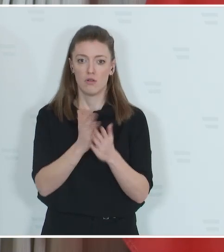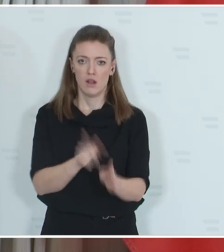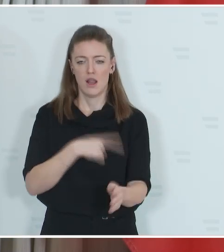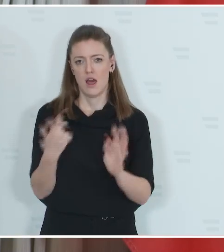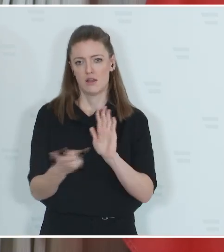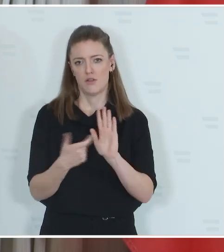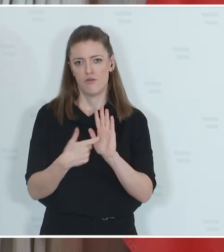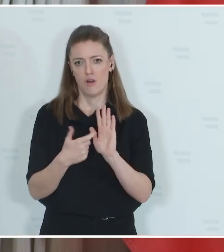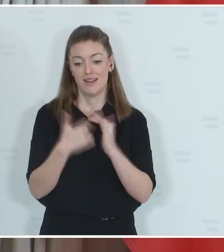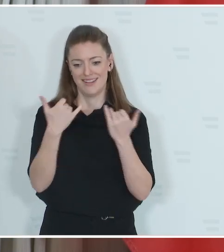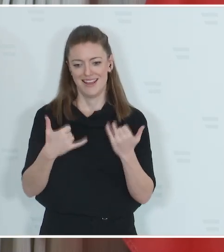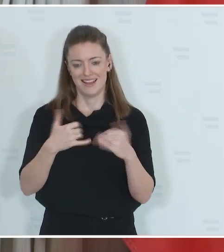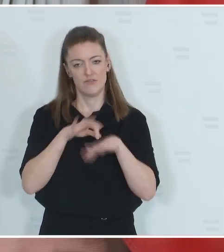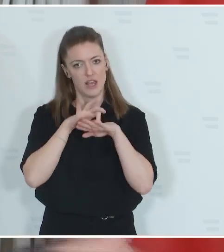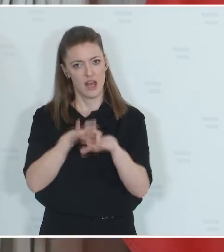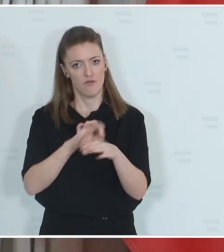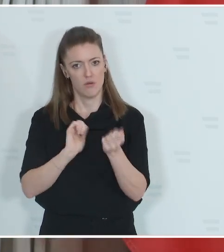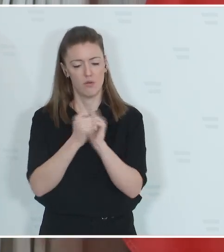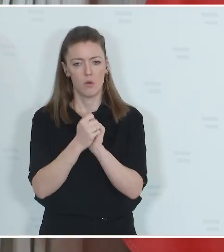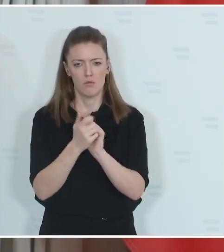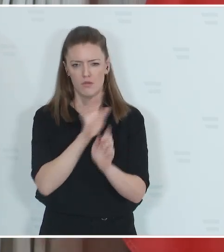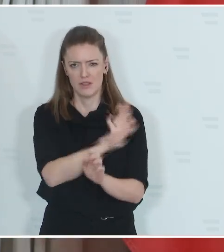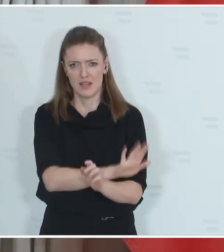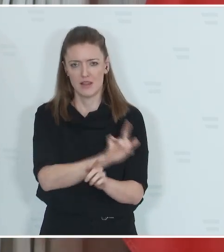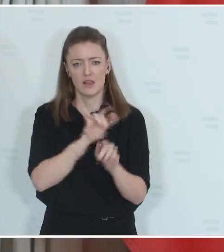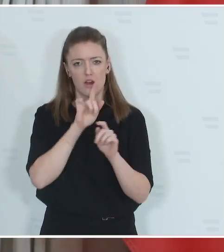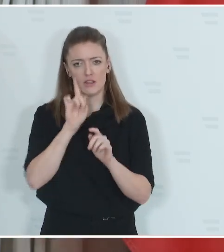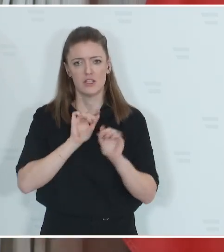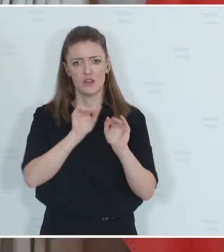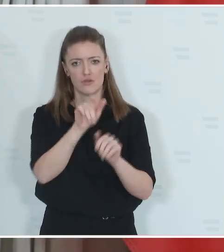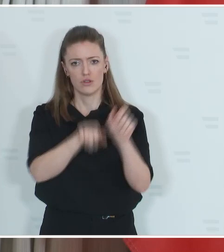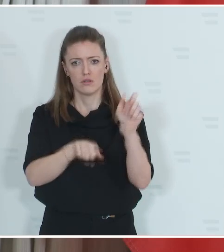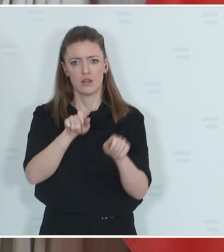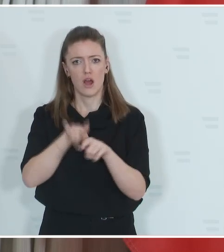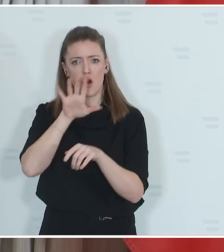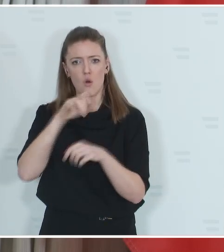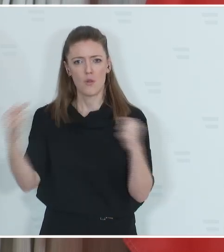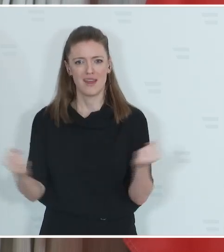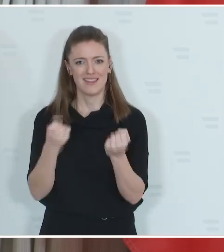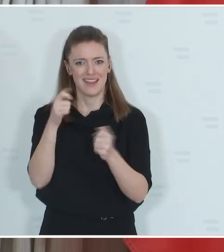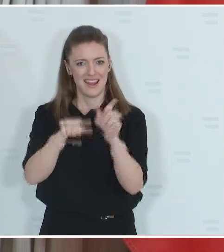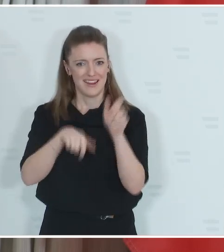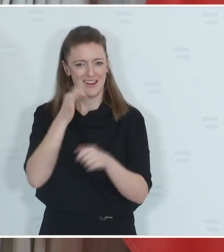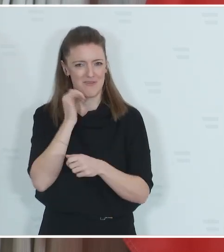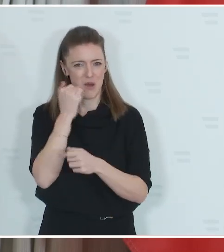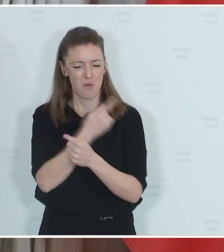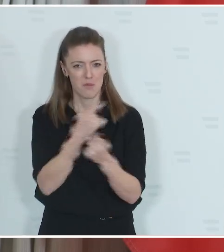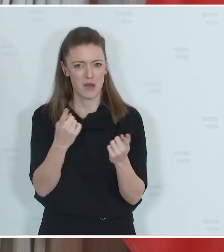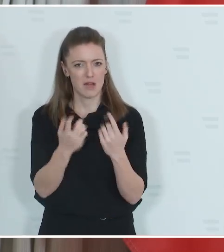worden ist, nämlich von Seiten der Tierschützerinnen, Tierschützer auch von Hundetrainerinnen oder Trainerinnen,